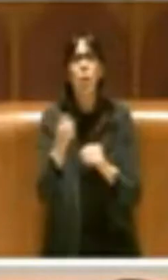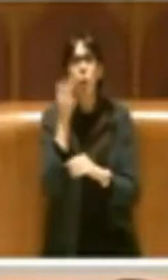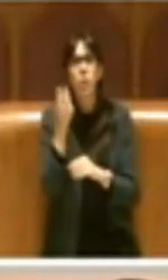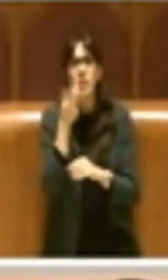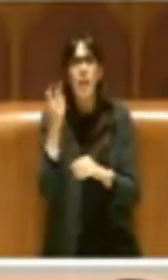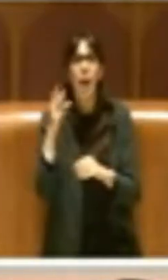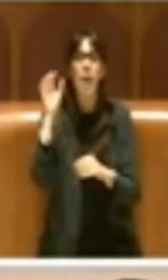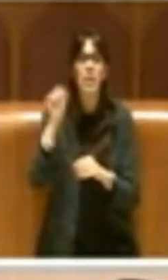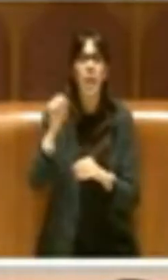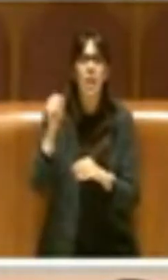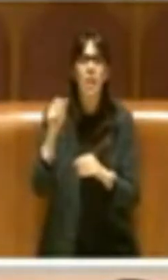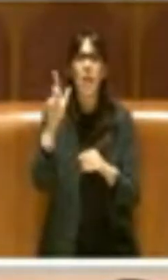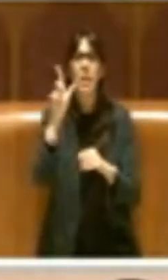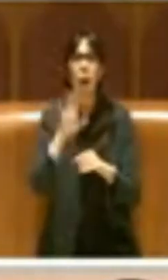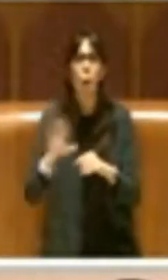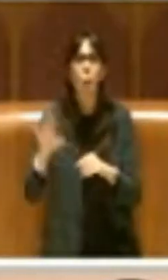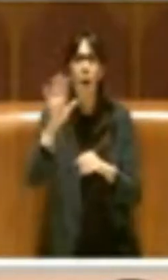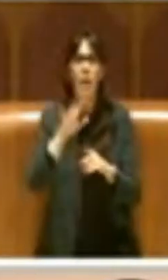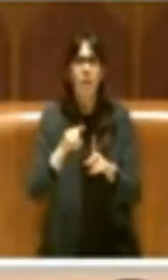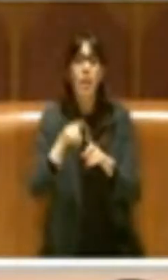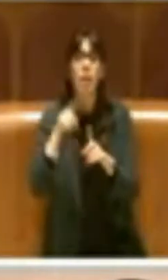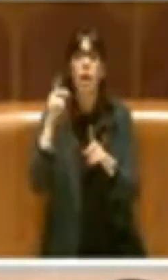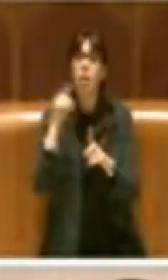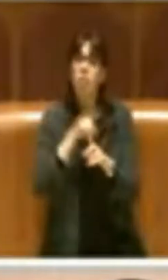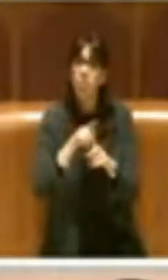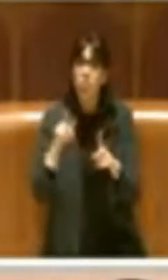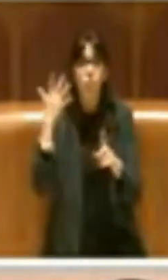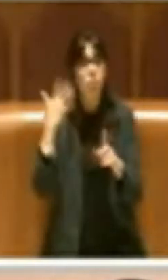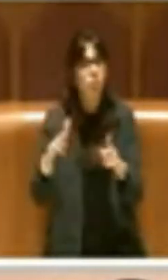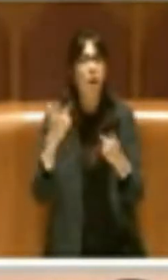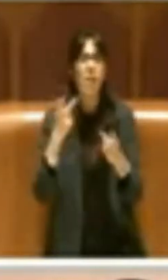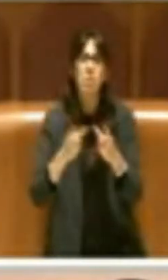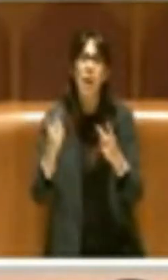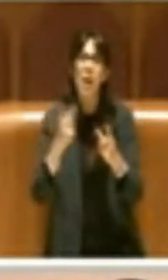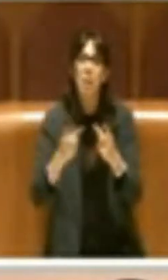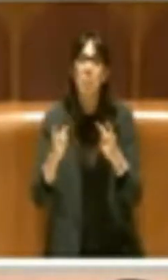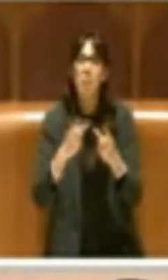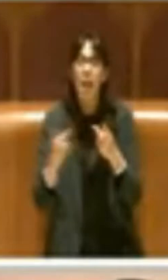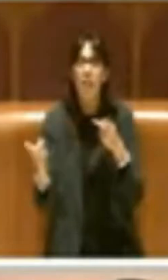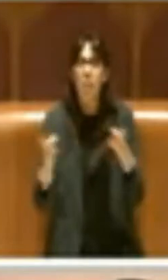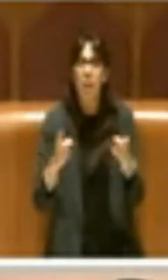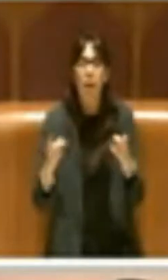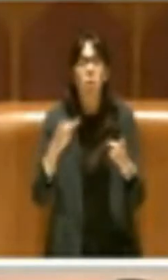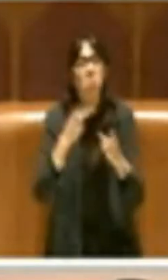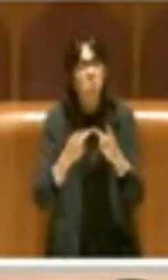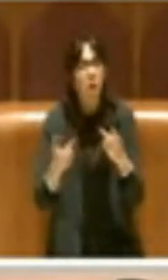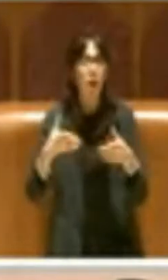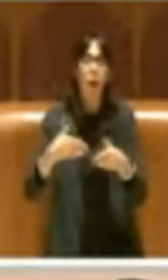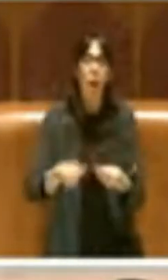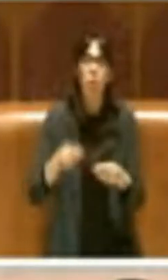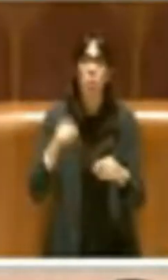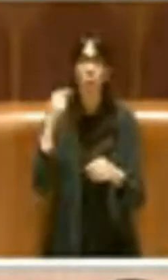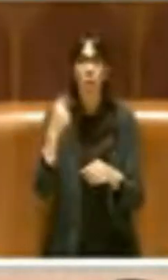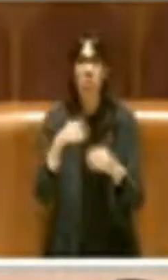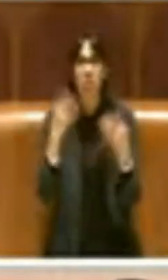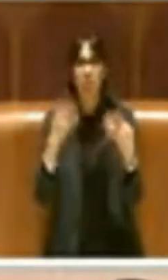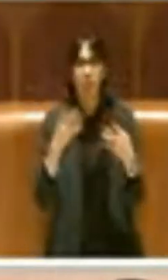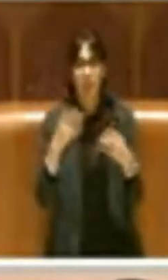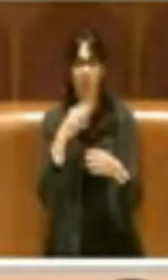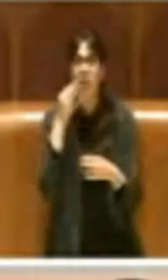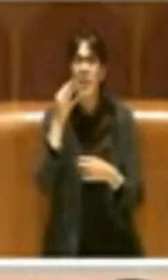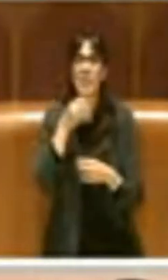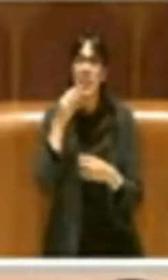la Sardegna, la Lombardia che sperimentalmente stanno tentando di attuare questo sistema. Cosa significa? Che